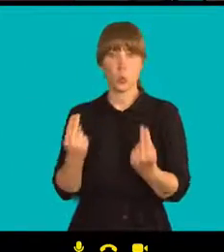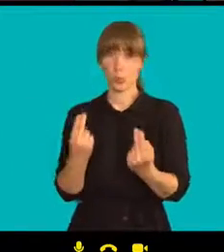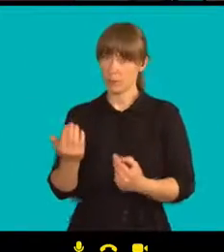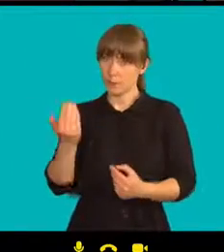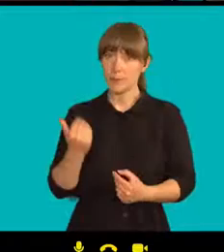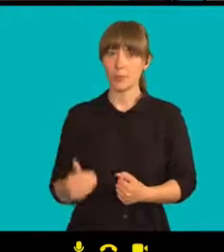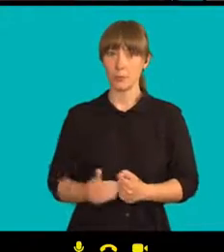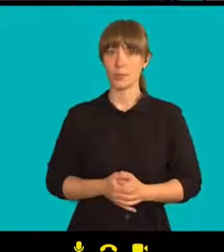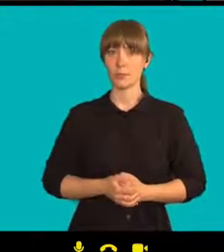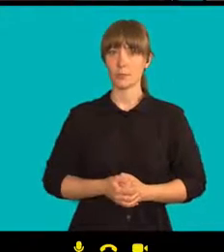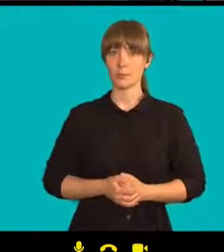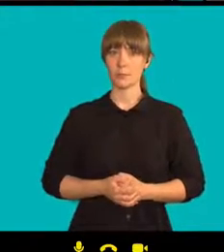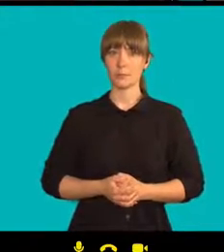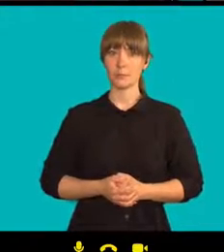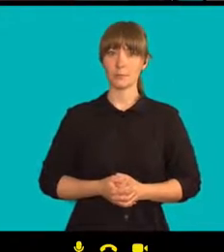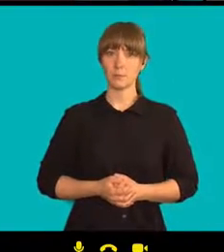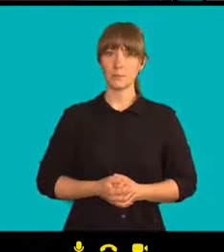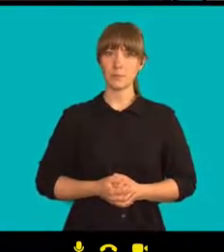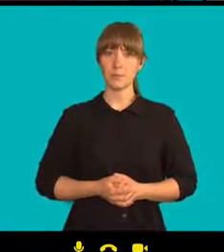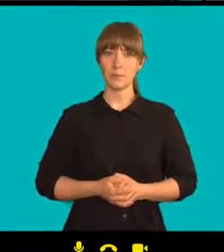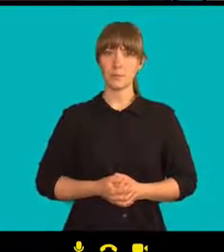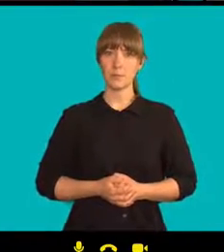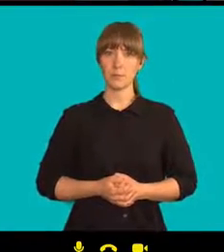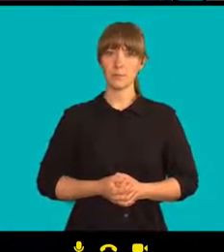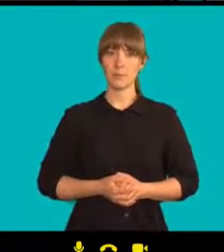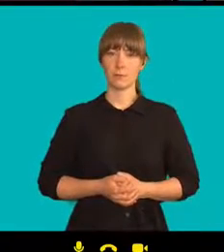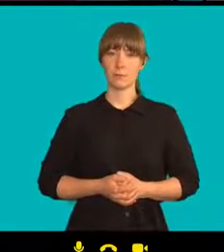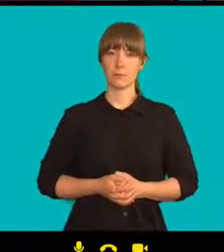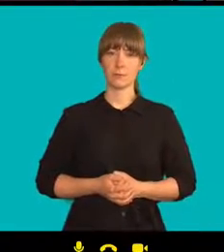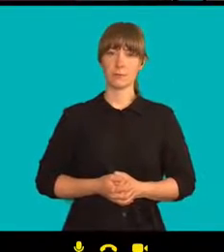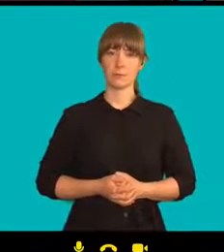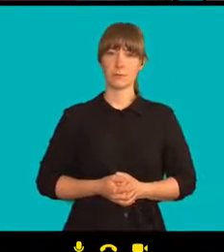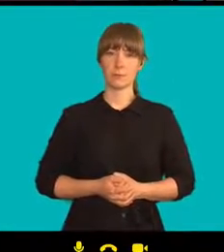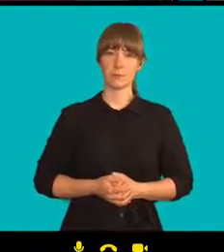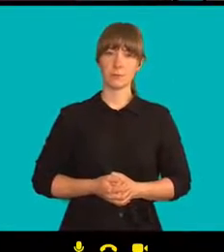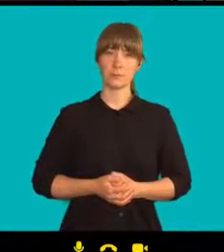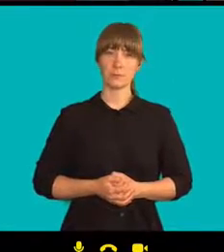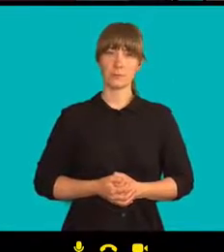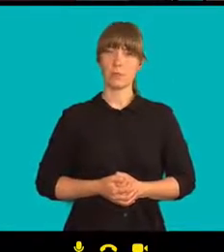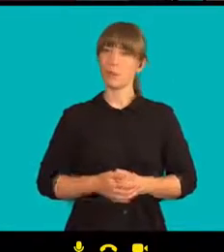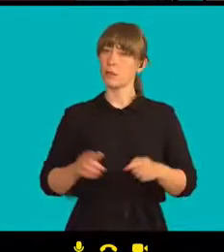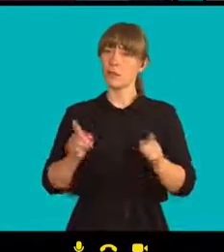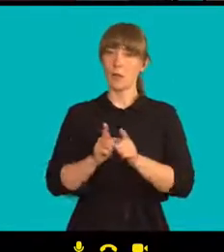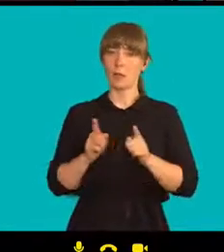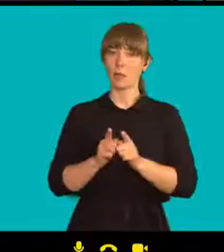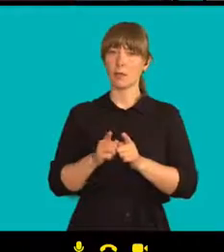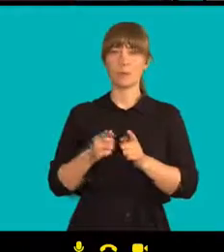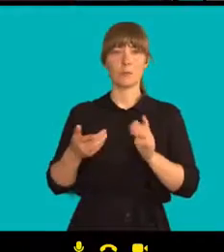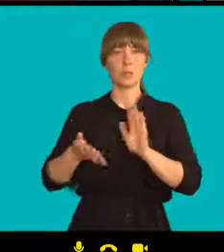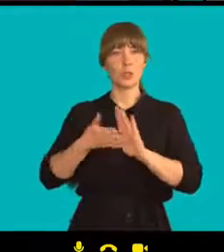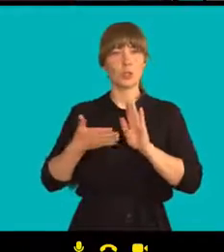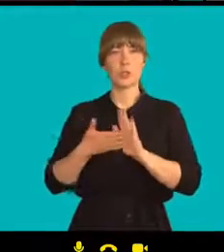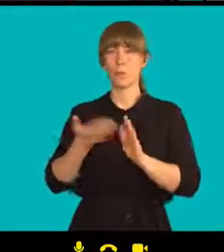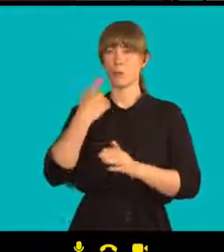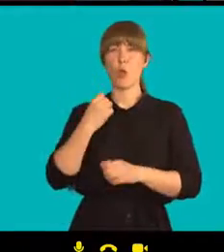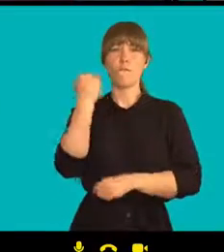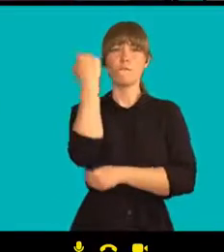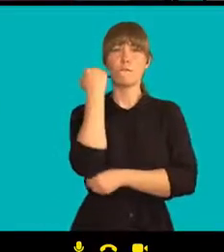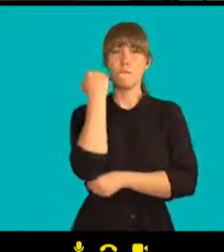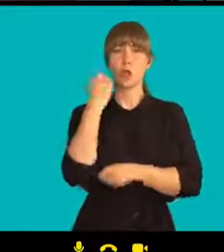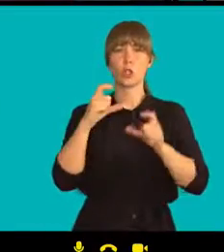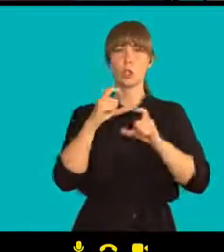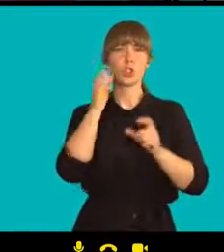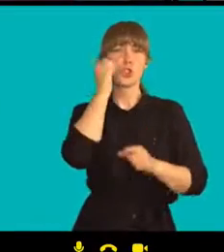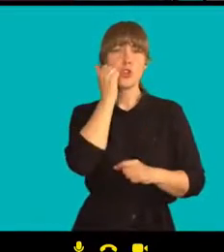A šlo také o třeba útlak Fondu Solidarity, tlak na